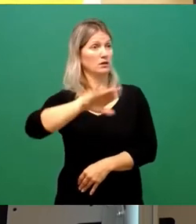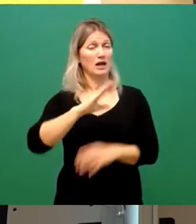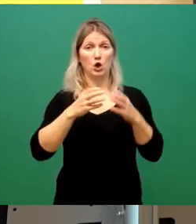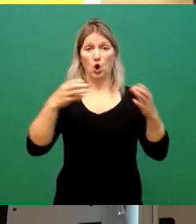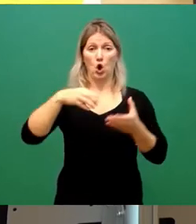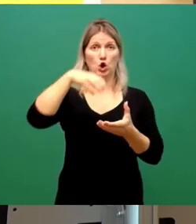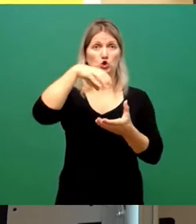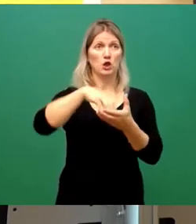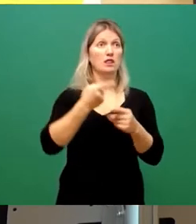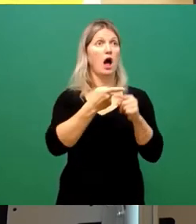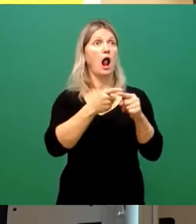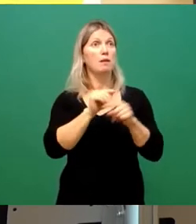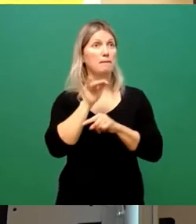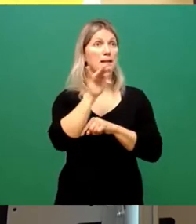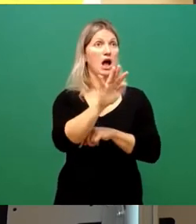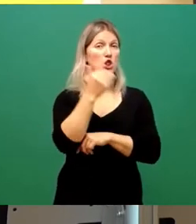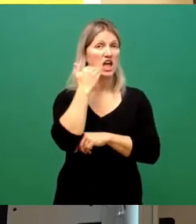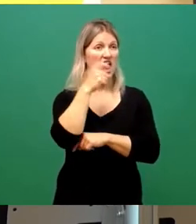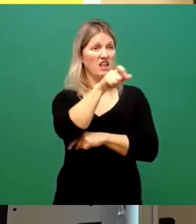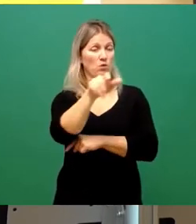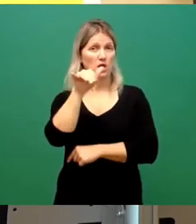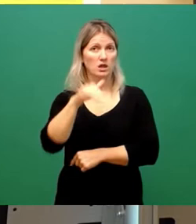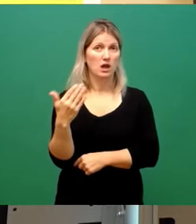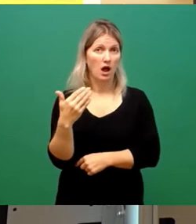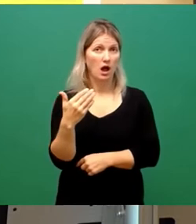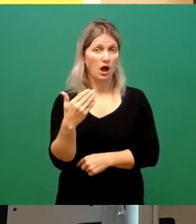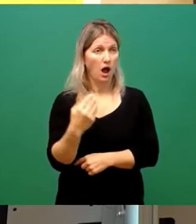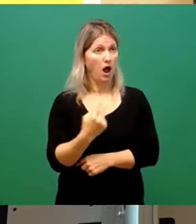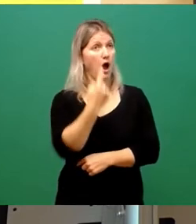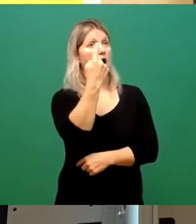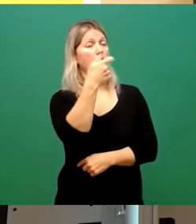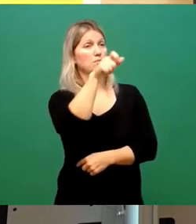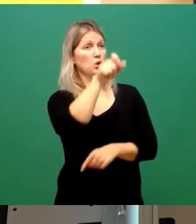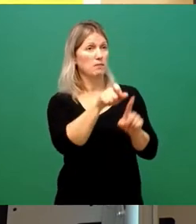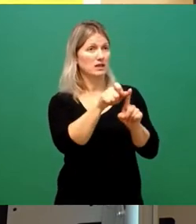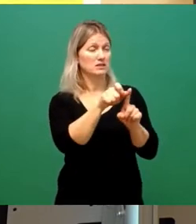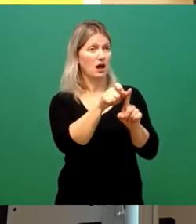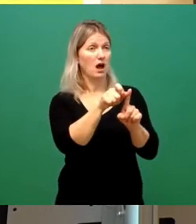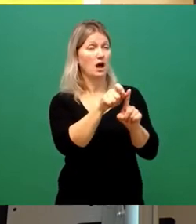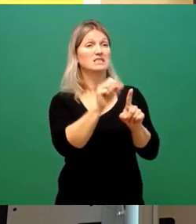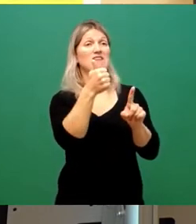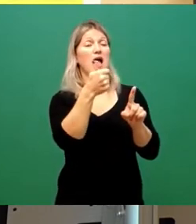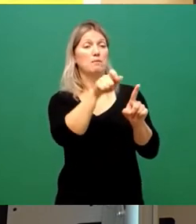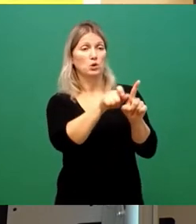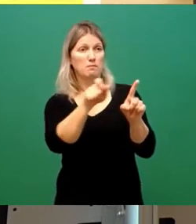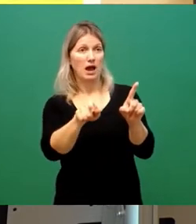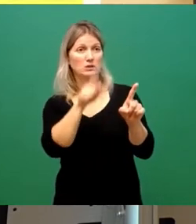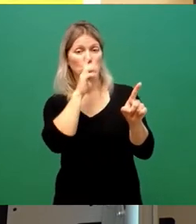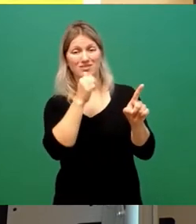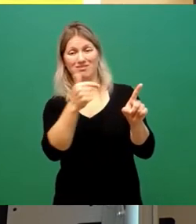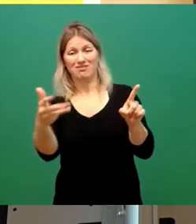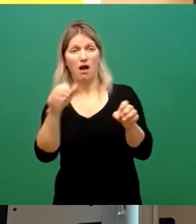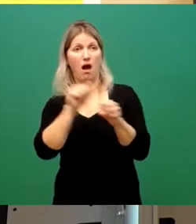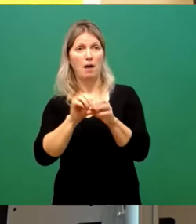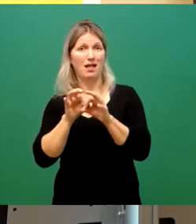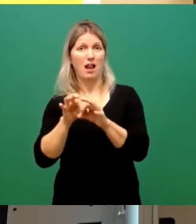mit einem Oberbürgermeister, zwei Bürgermeistern und einigen Amtsleitern durch diese